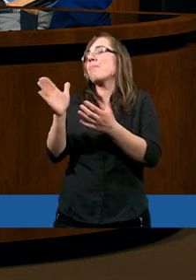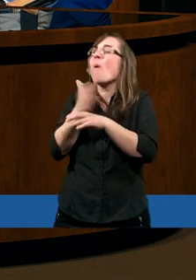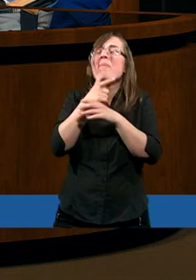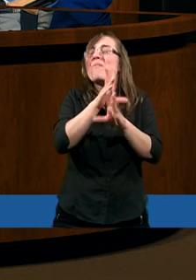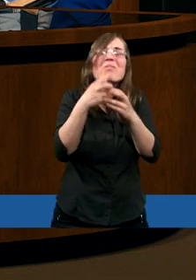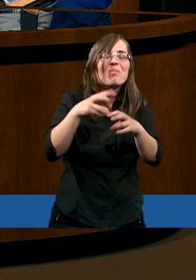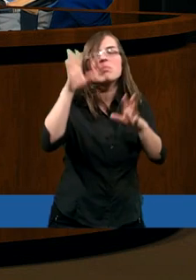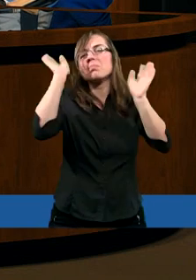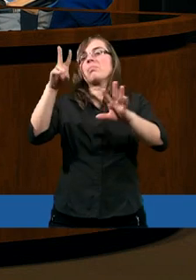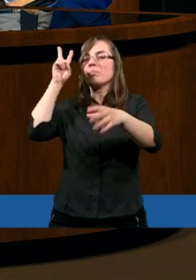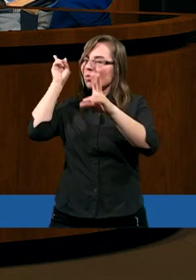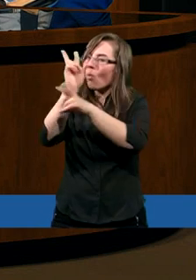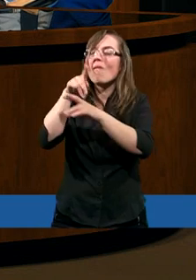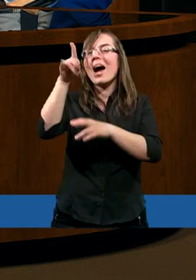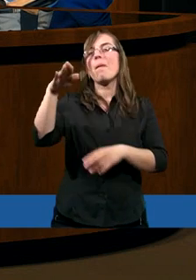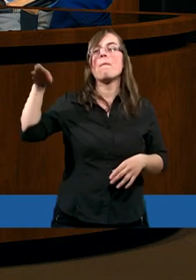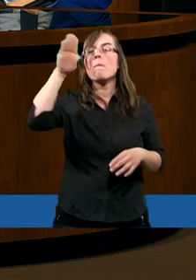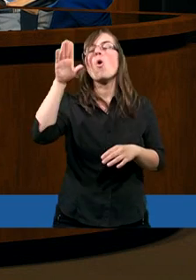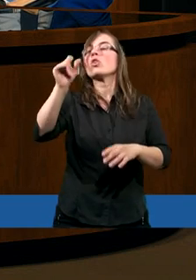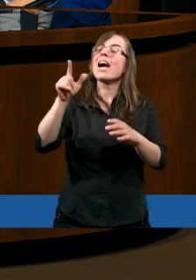Jak Bóg zmienił Piotra.